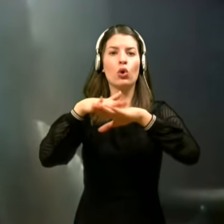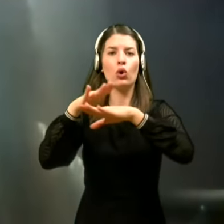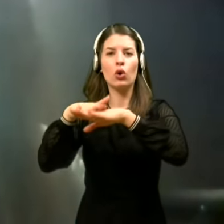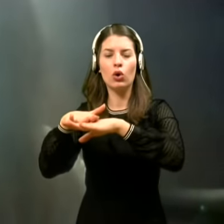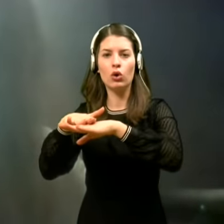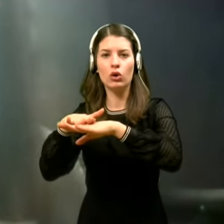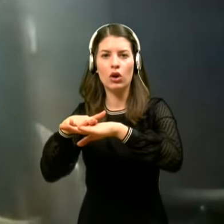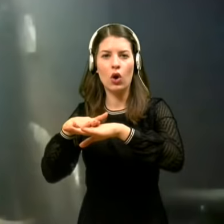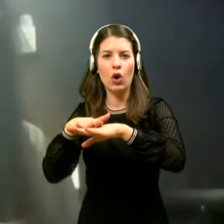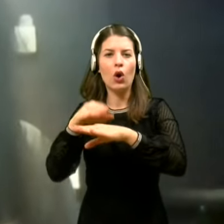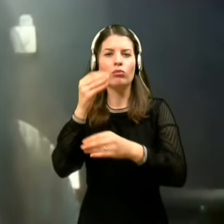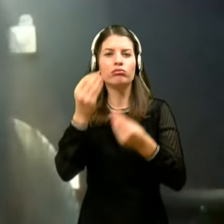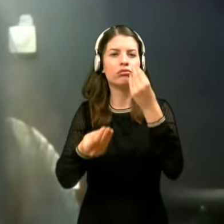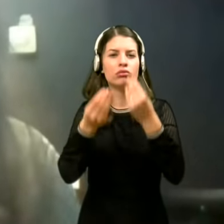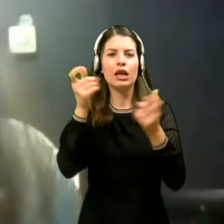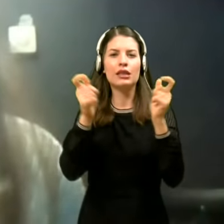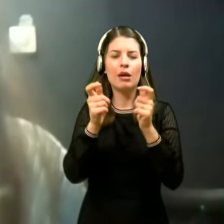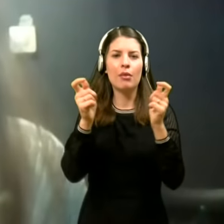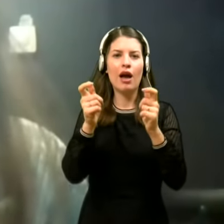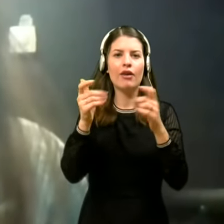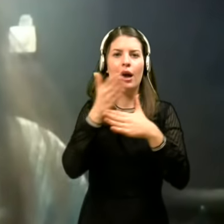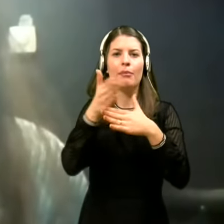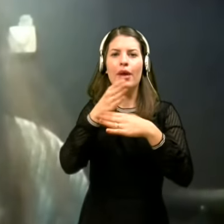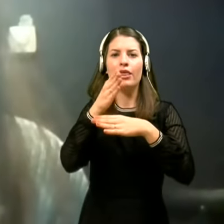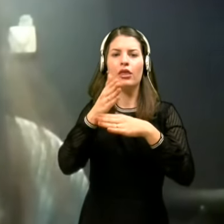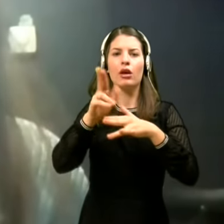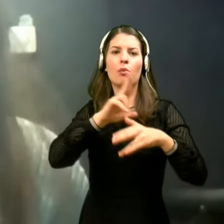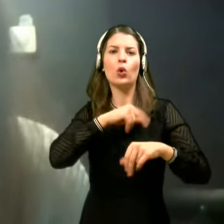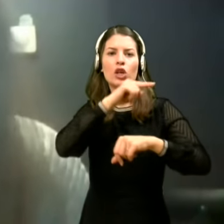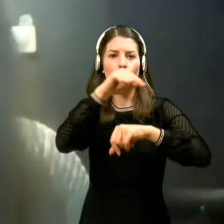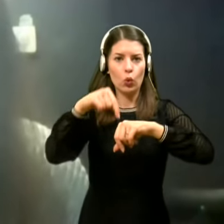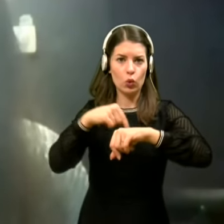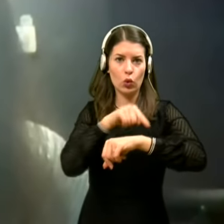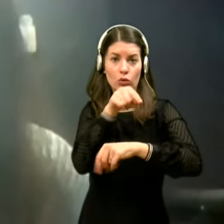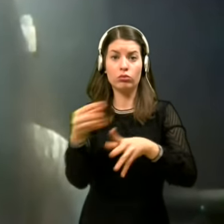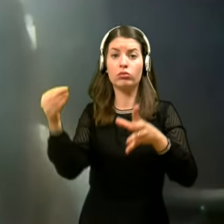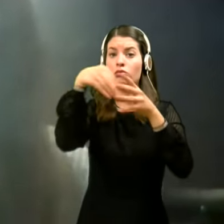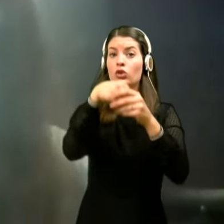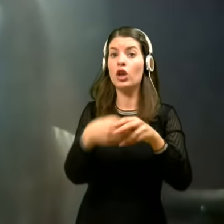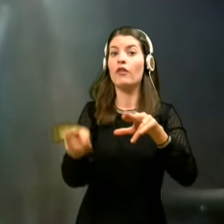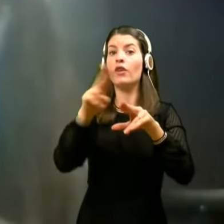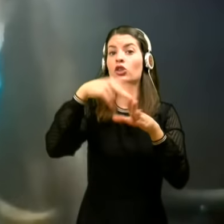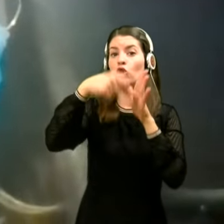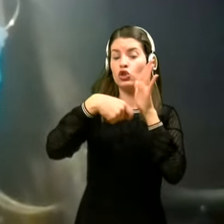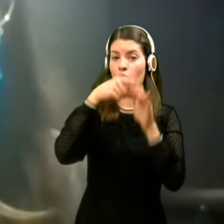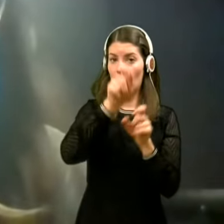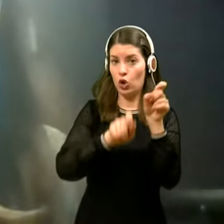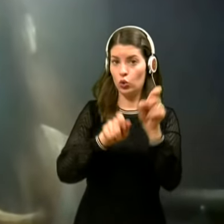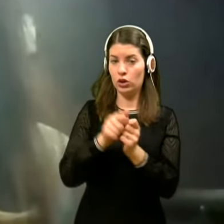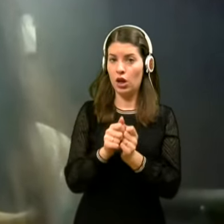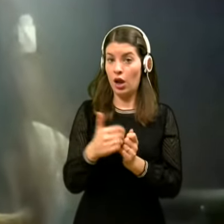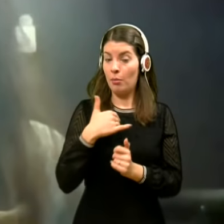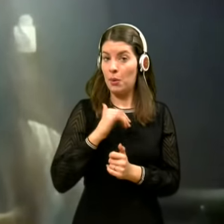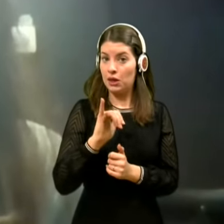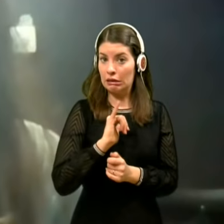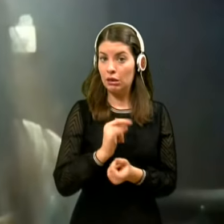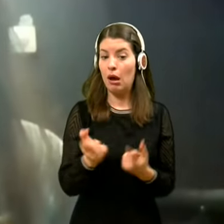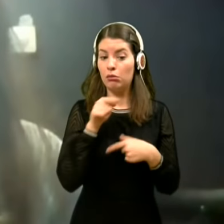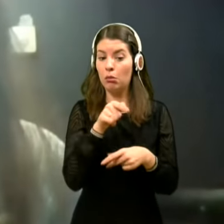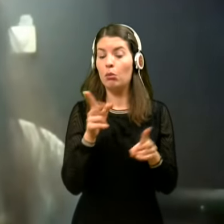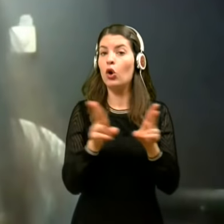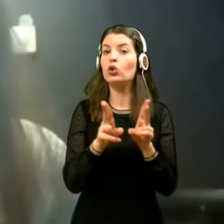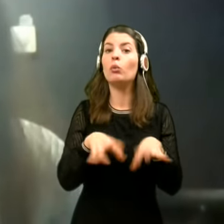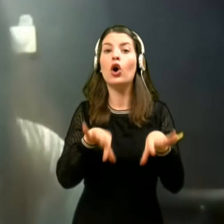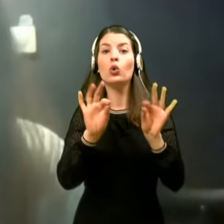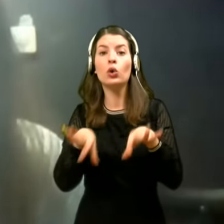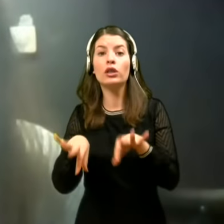vseh zabavah med policijsko uro, na kateri je bilo večje število ljudi. In me zanima, ali kaj takega zaznavamo